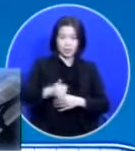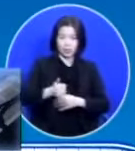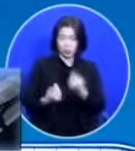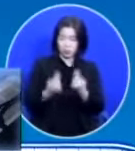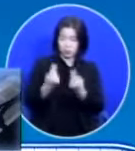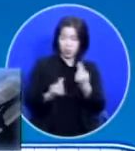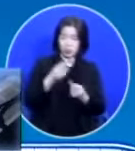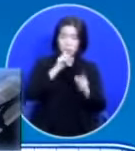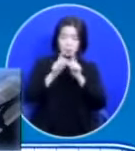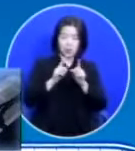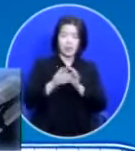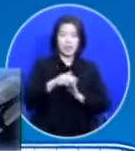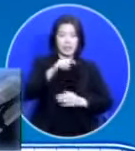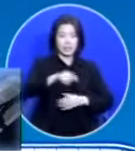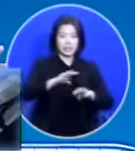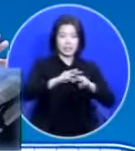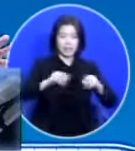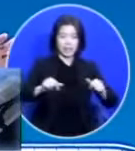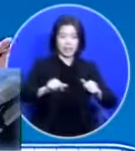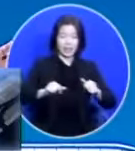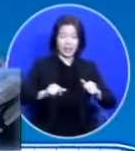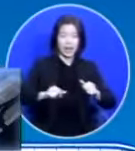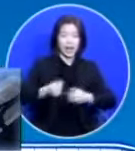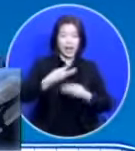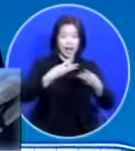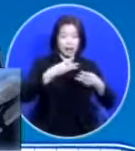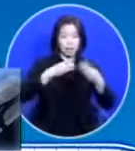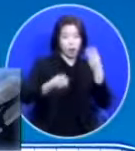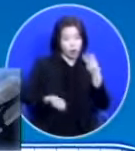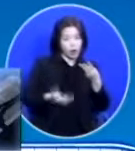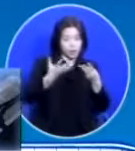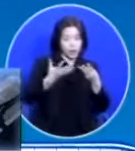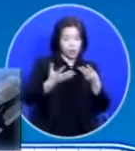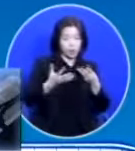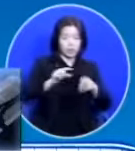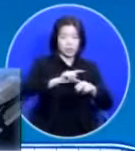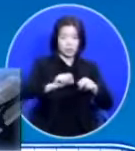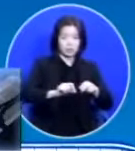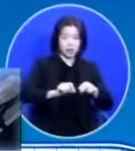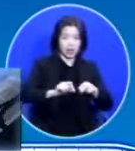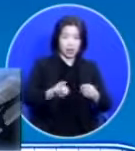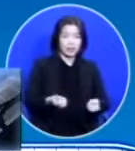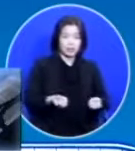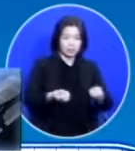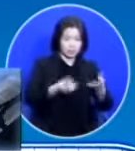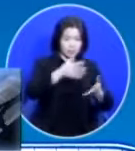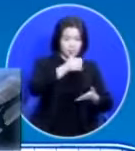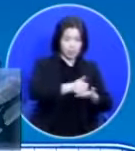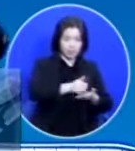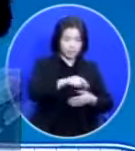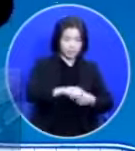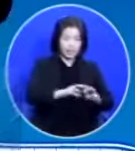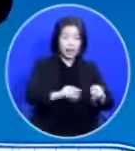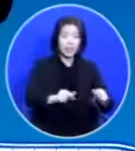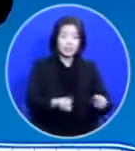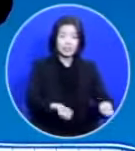이 땅의 레위지파들은 여기서 하나님께 제사를 드리지만 예수님은